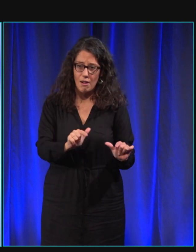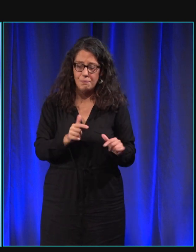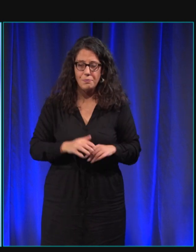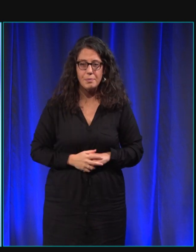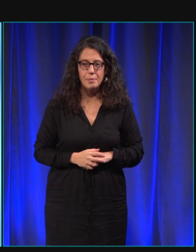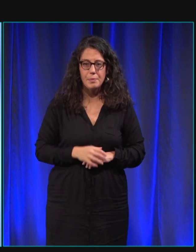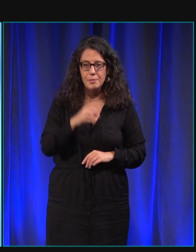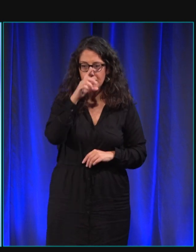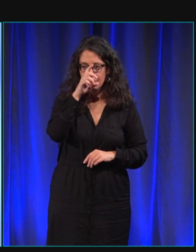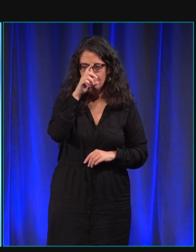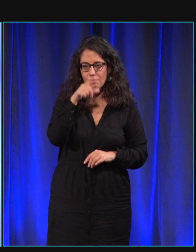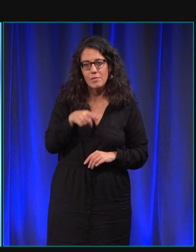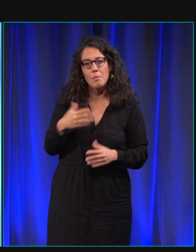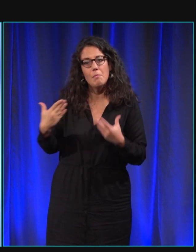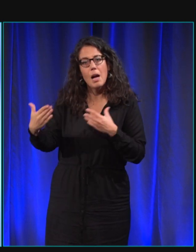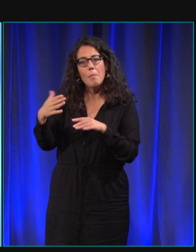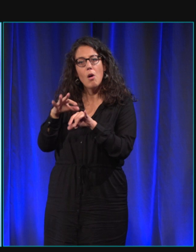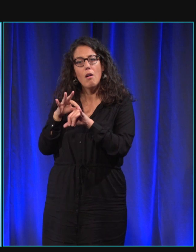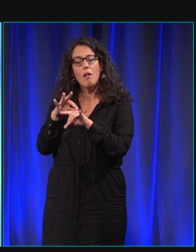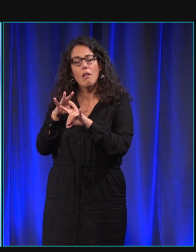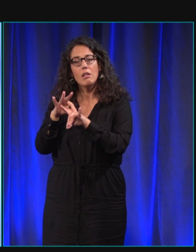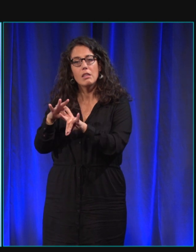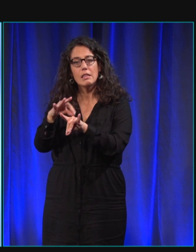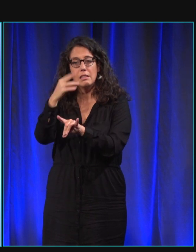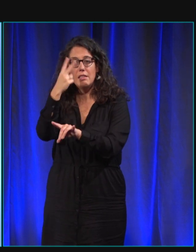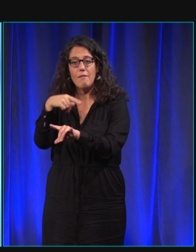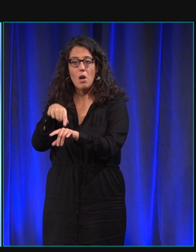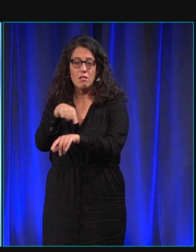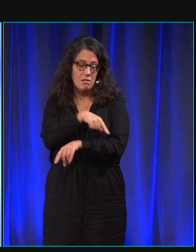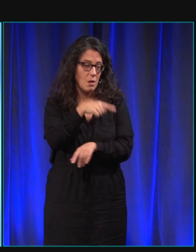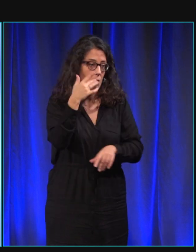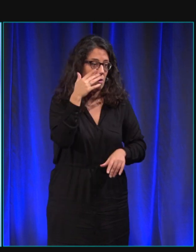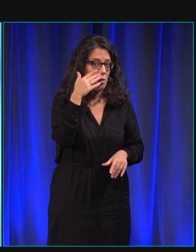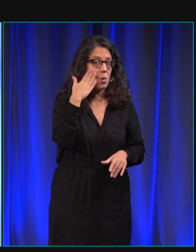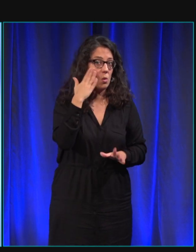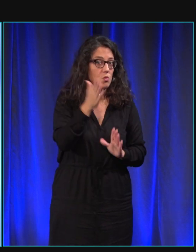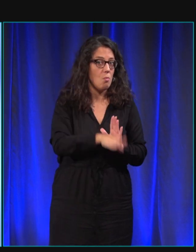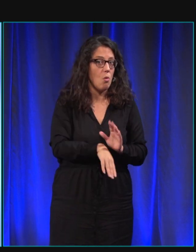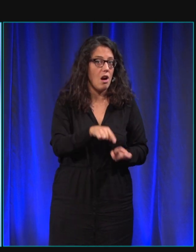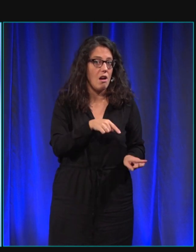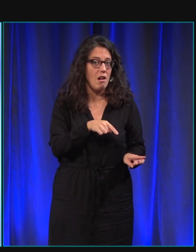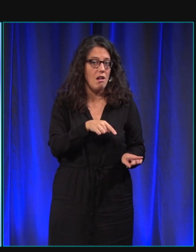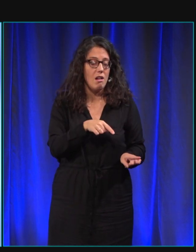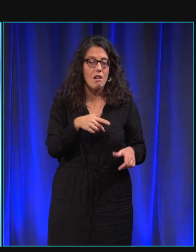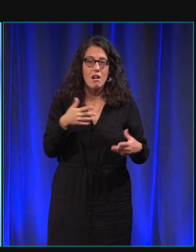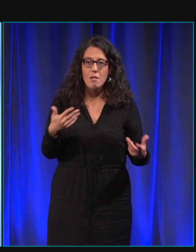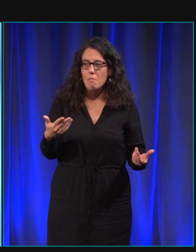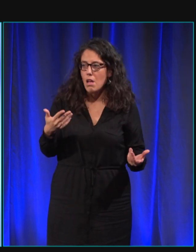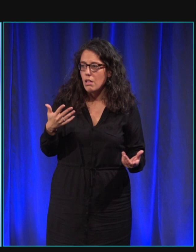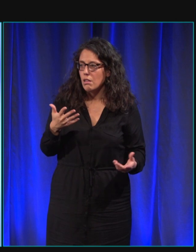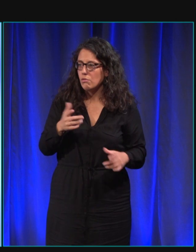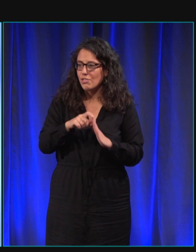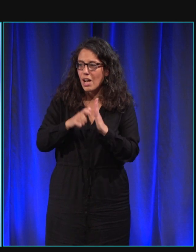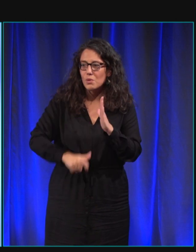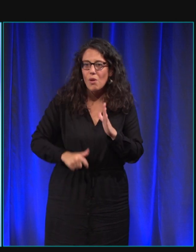qui sont moins connus que les chiens guides d'aveugles et je passe une annonce mais si jamais des gens voient dans un restaurant